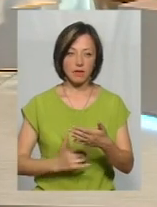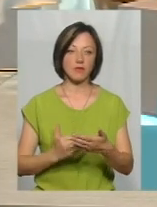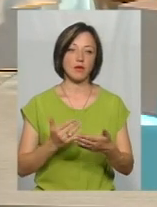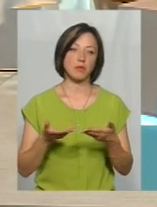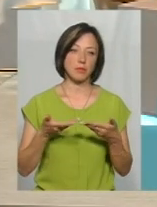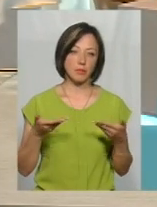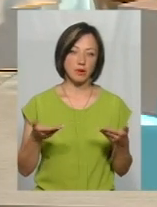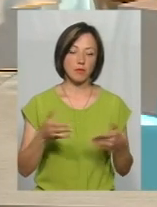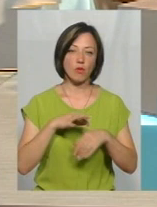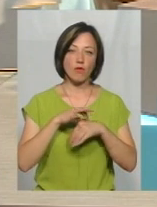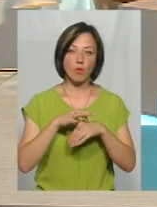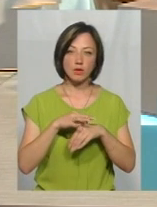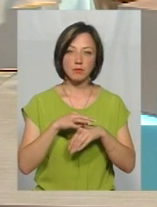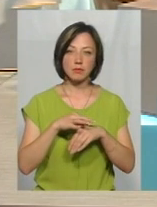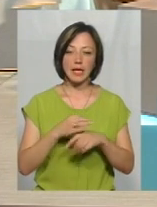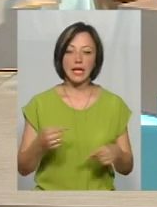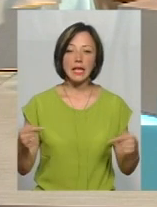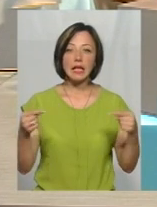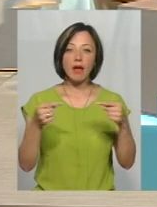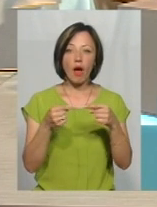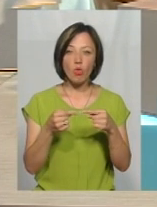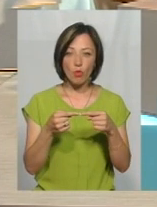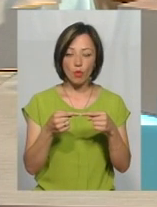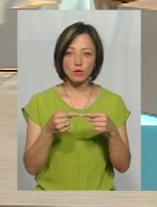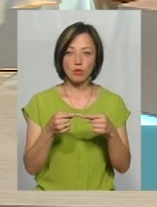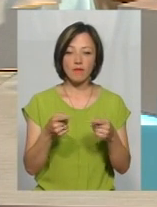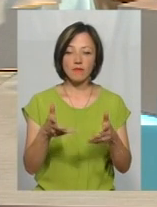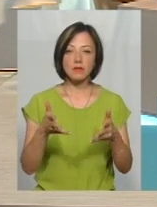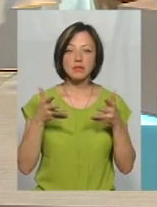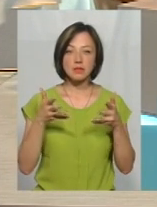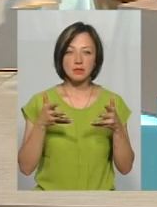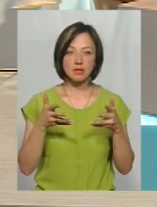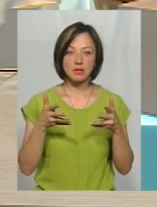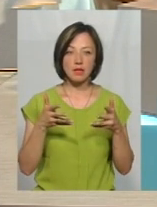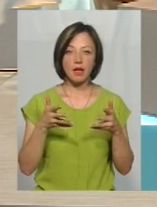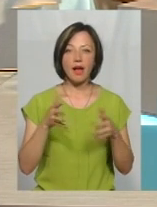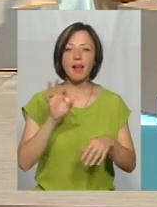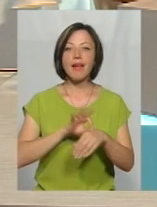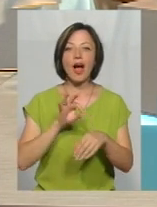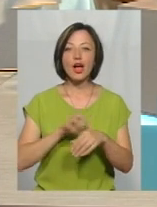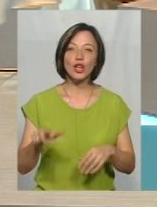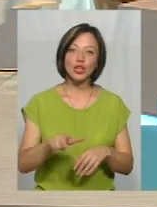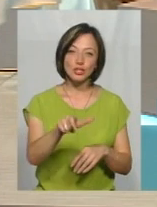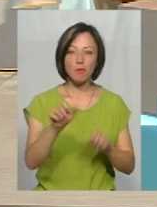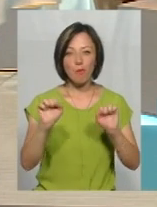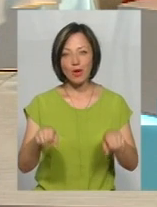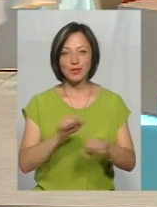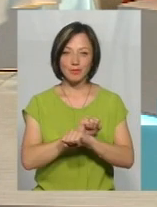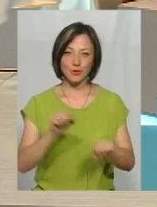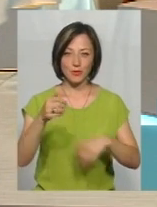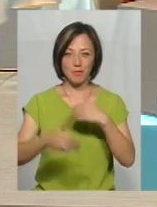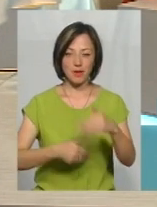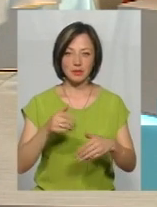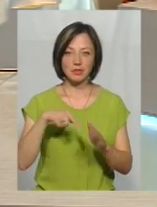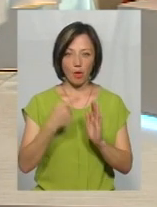проводимо діагностику. Тобто, встановлюємо діагноз річці. Чи безпечна вона для окупання, чи не безпечна.